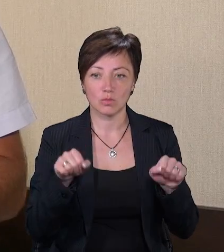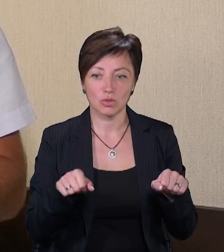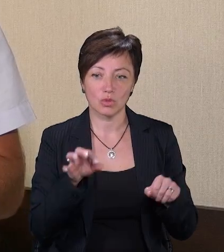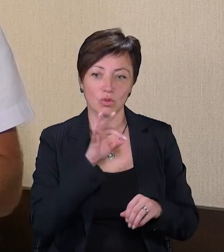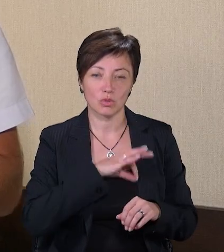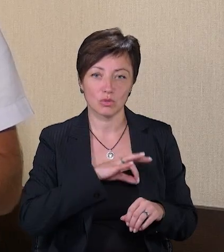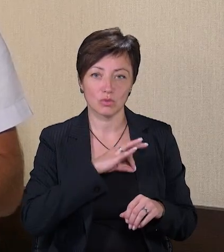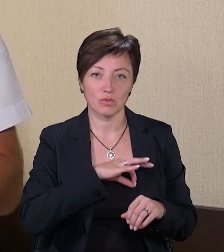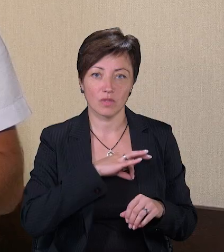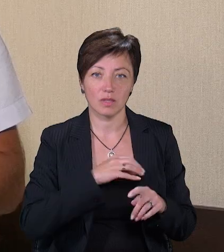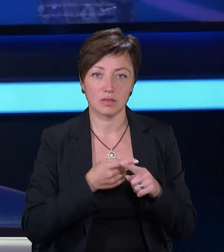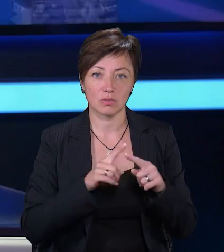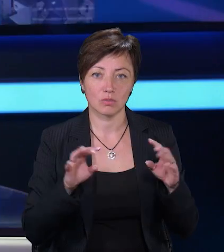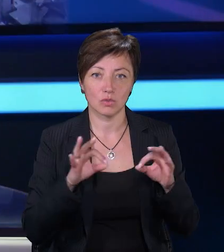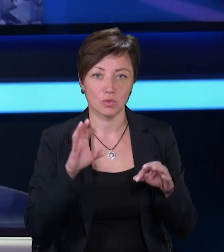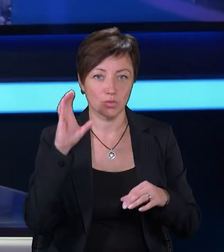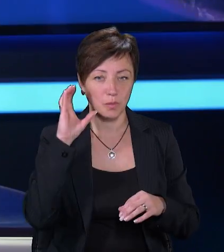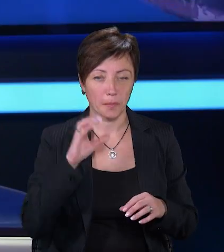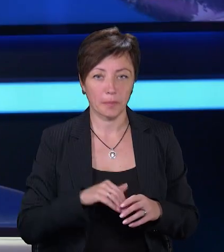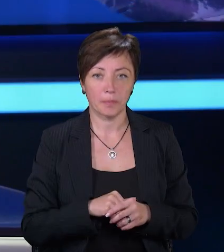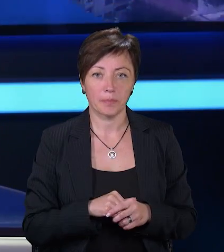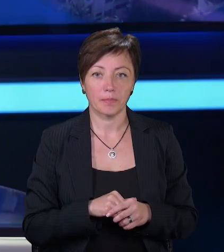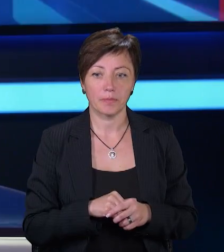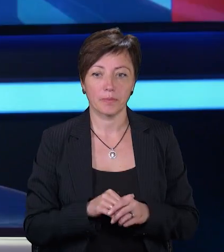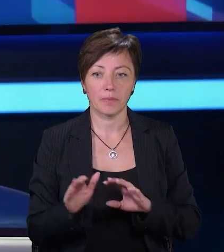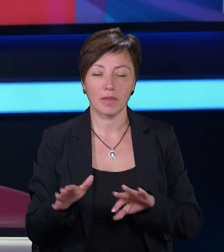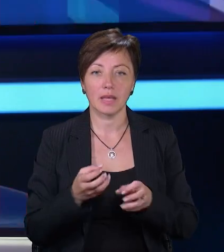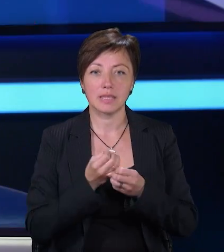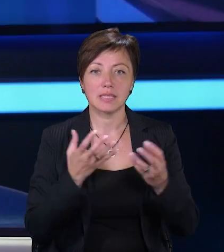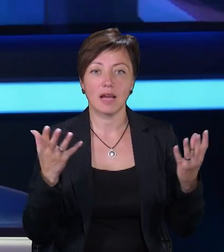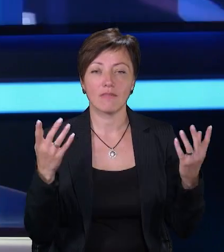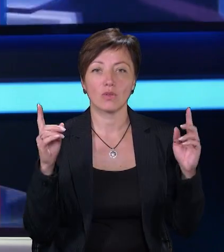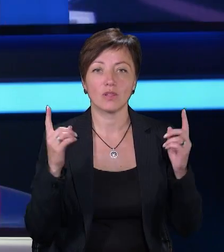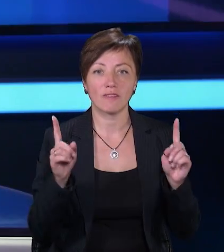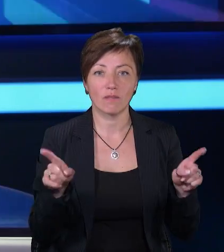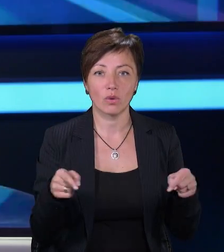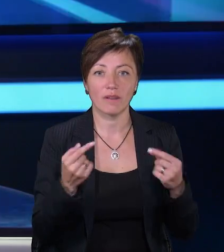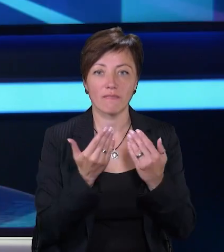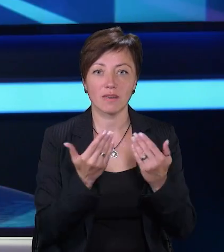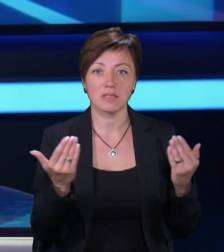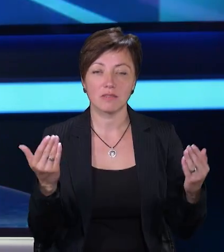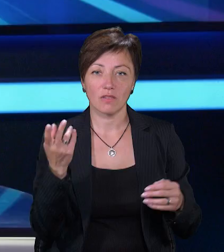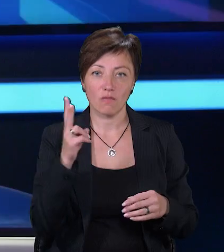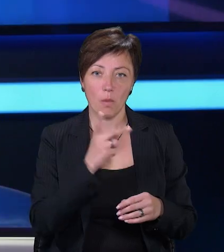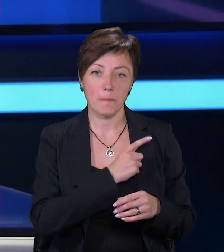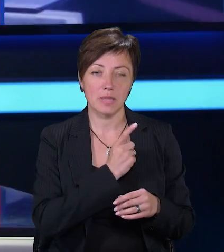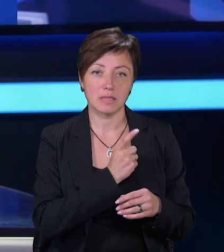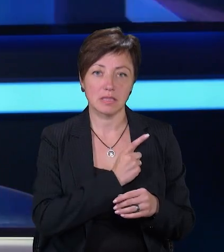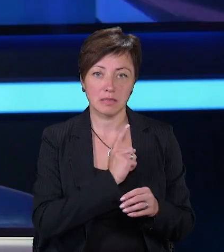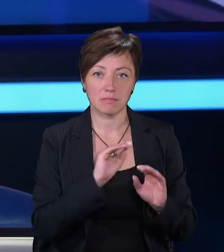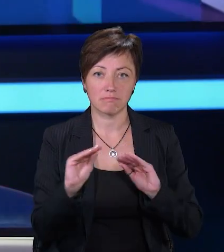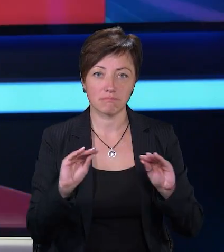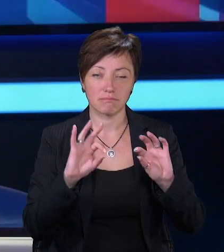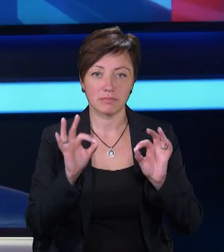цю музику слухати. Це й во творіння. Виставку робіт двох майстринь декоративно-прикладного